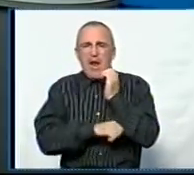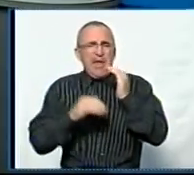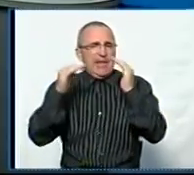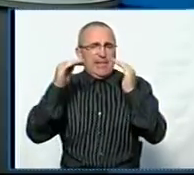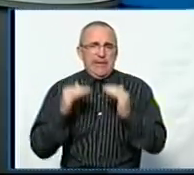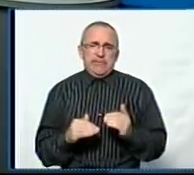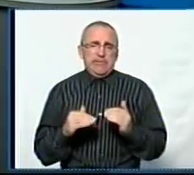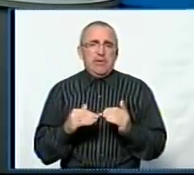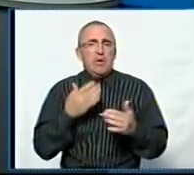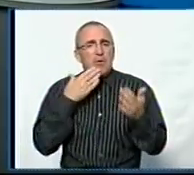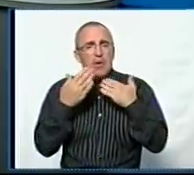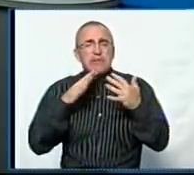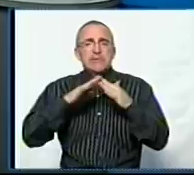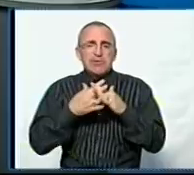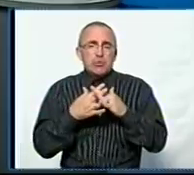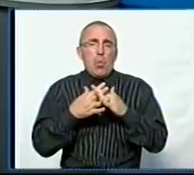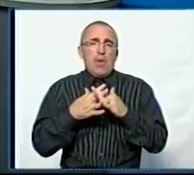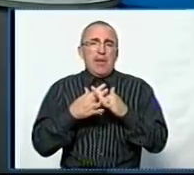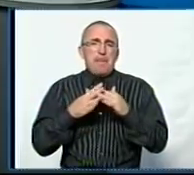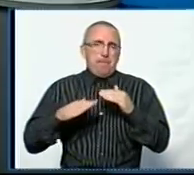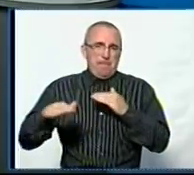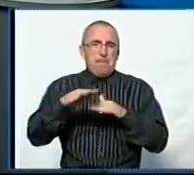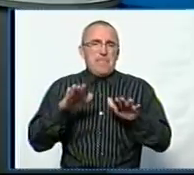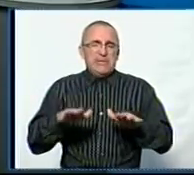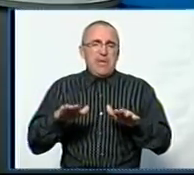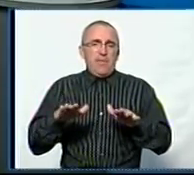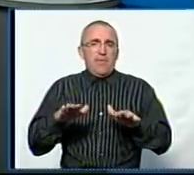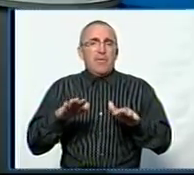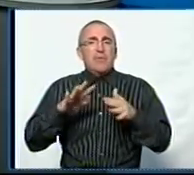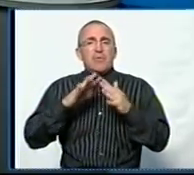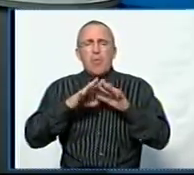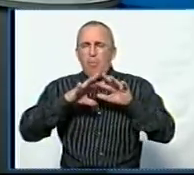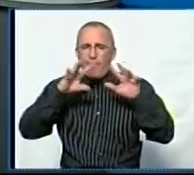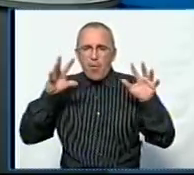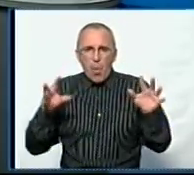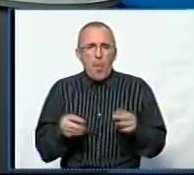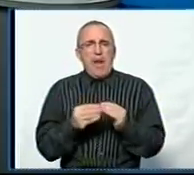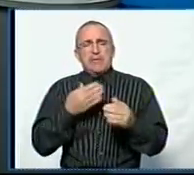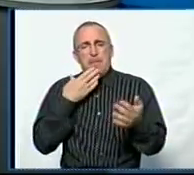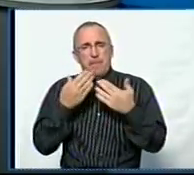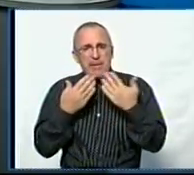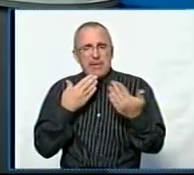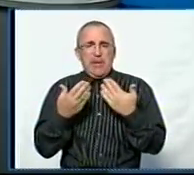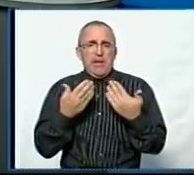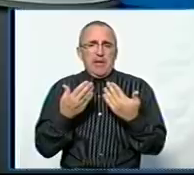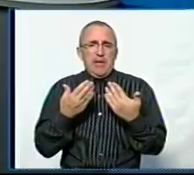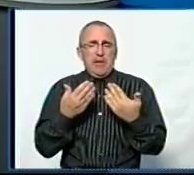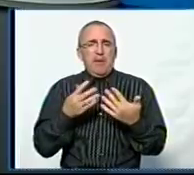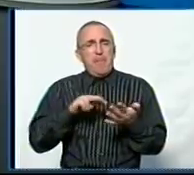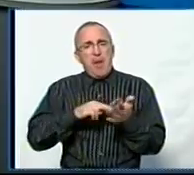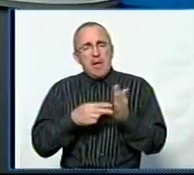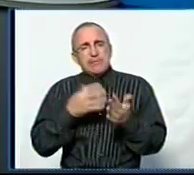особливо стосовно сільської місцевості. Тому тут має бути комплексний підхід, як в плані